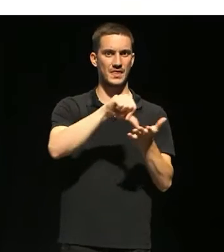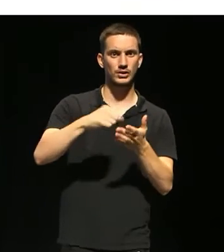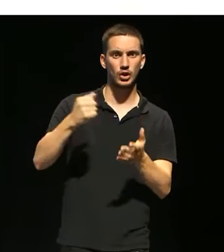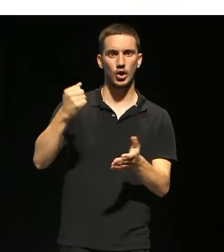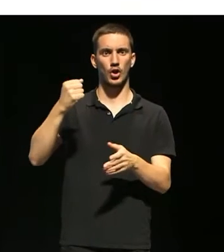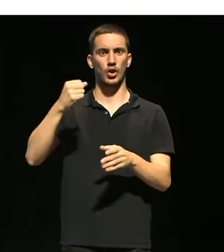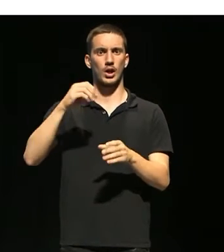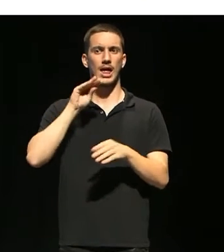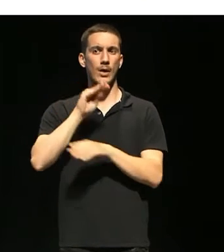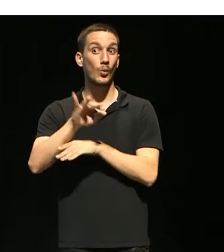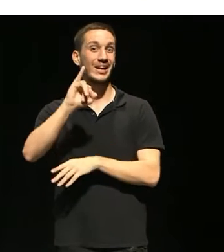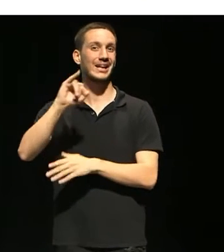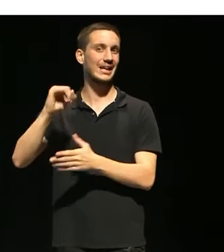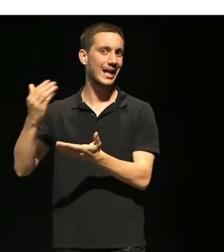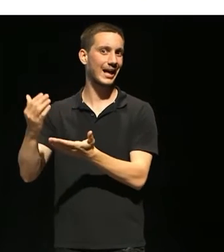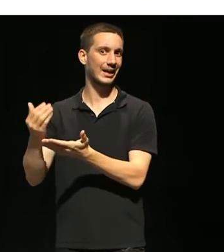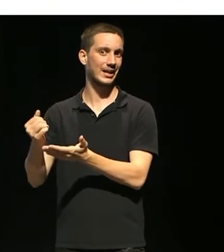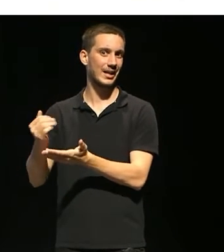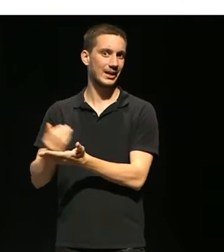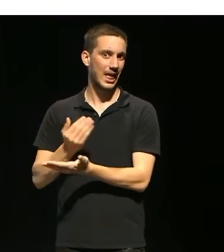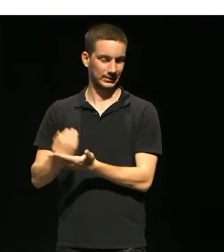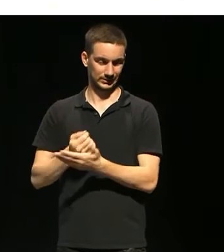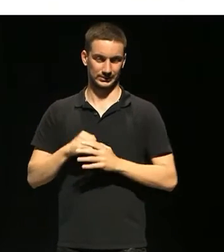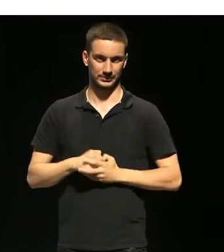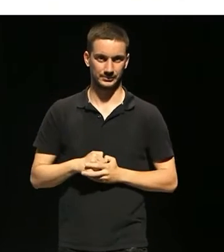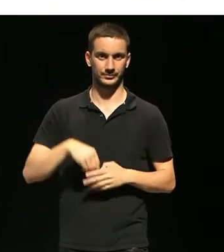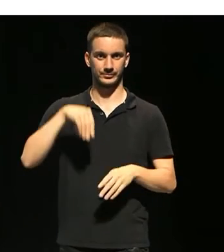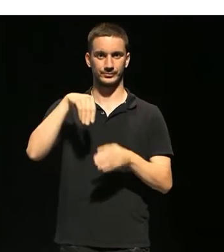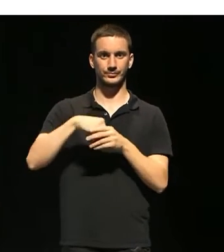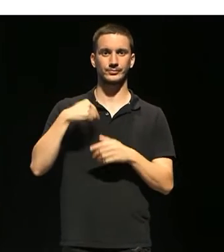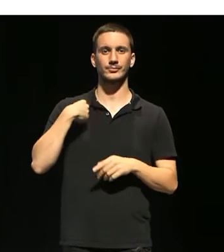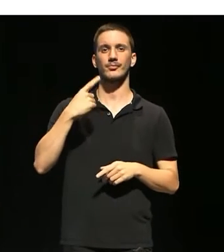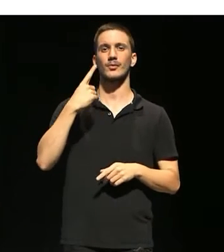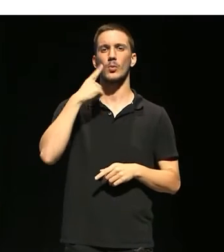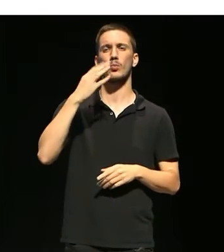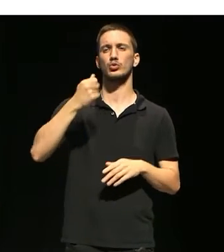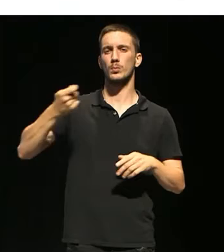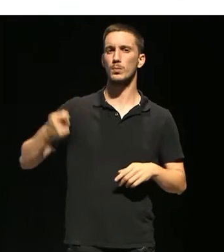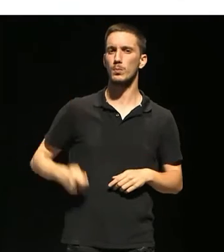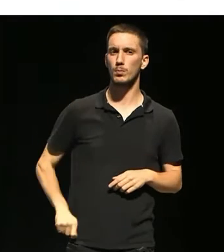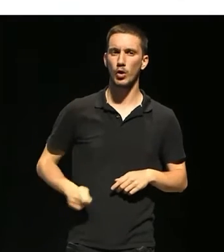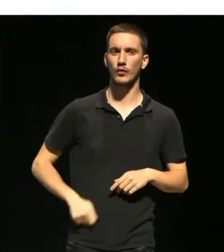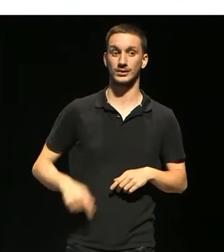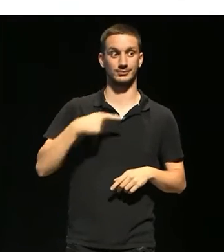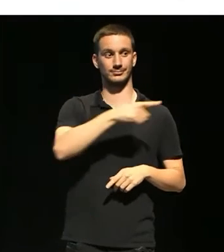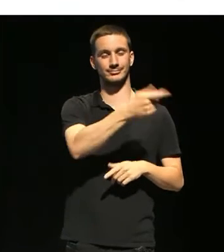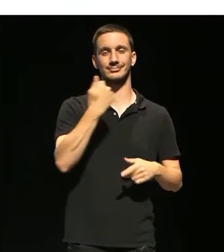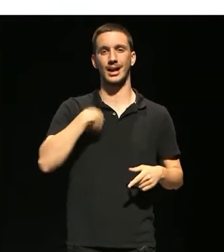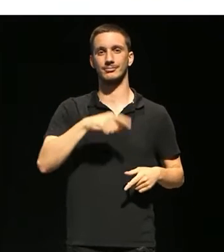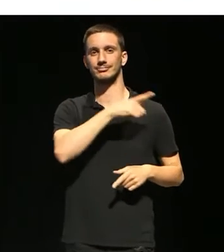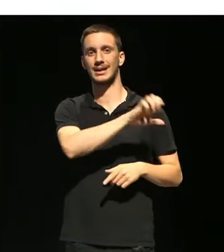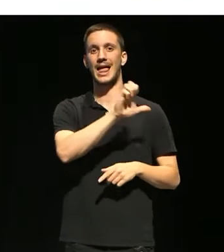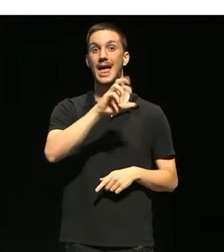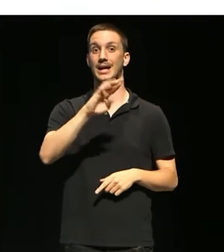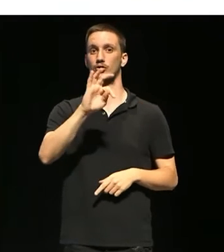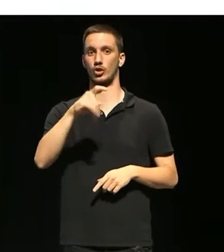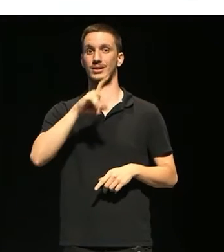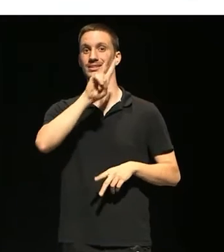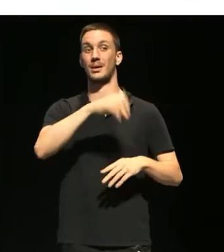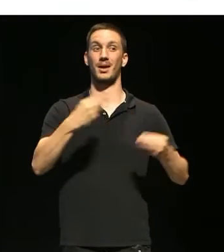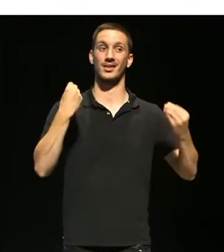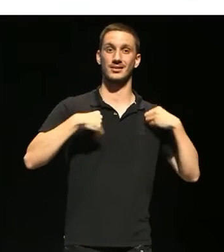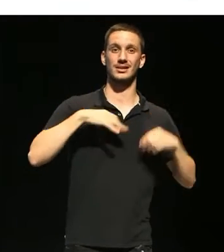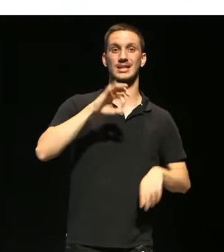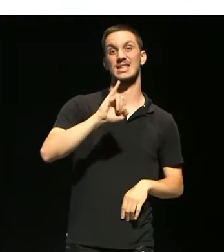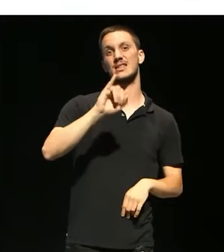La situació ha sigut moltes vegades precària. Moltes professionals han patit ertos, especialment el lleure i el 0